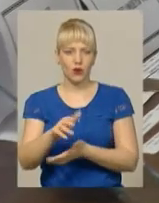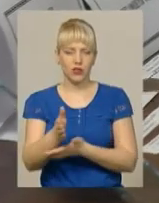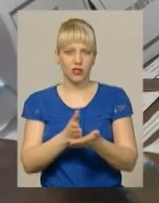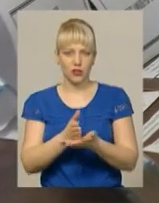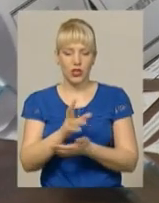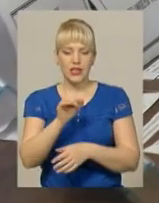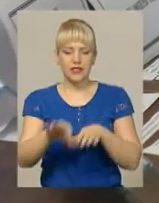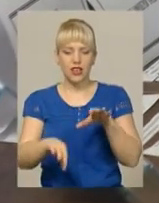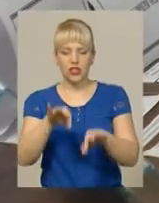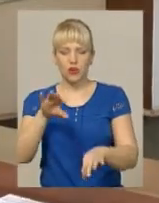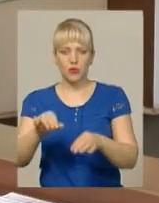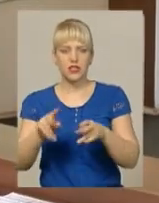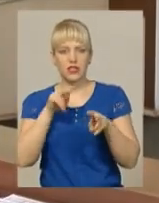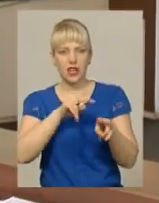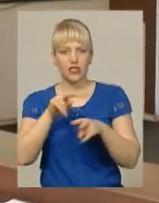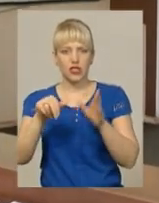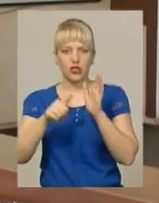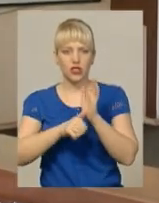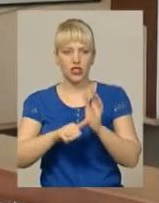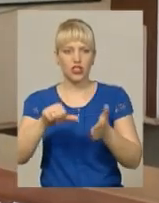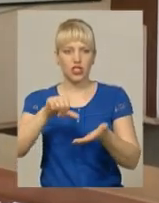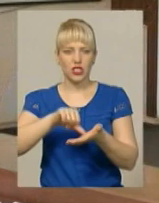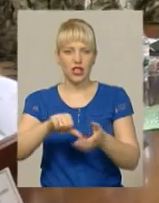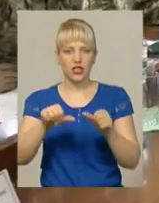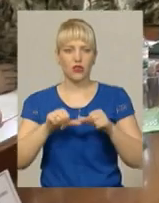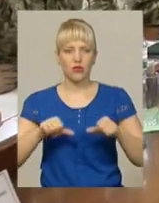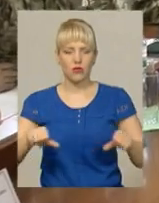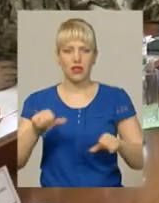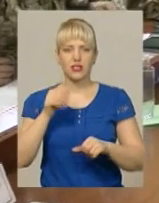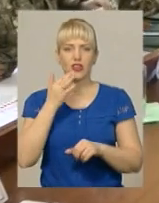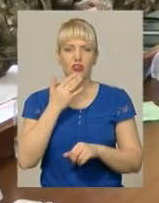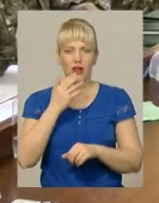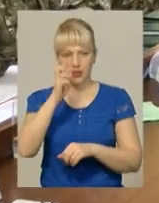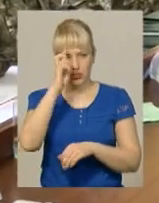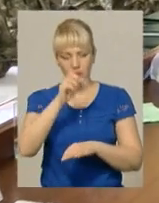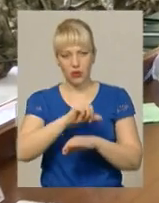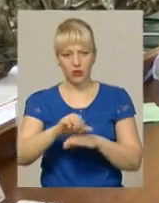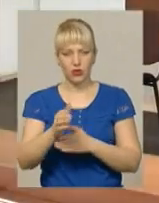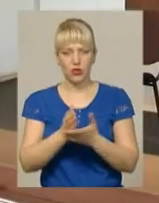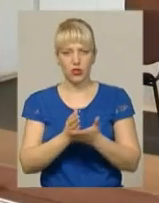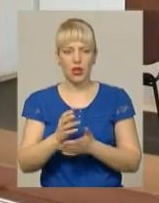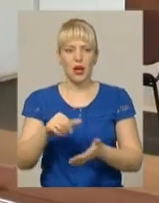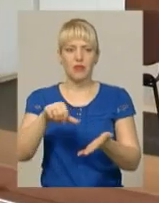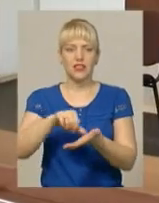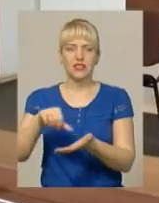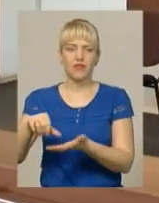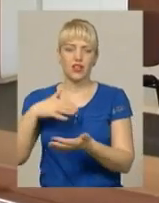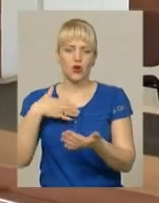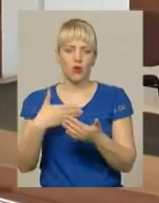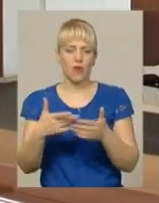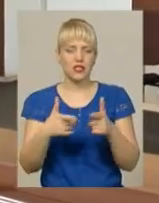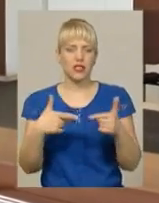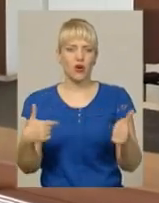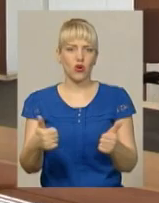жеребкуванням стежили шість членів комісії з регіональних управлінь Державної прикордонної служби України, представники громадських організацій, Служби